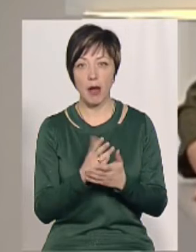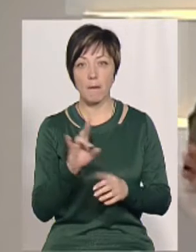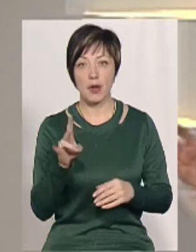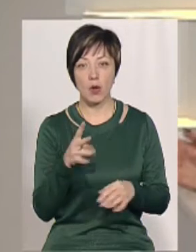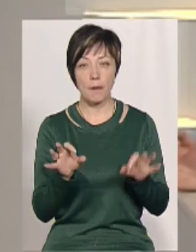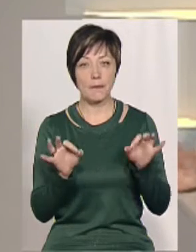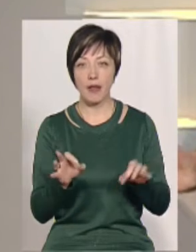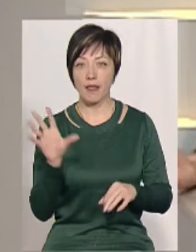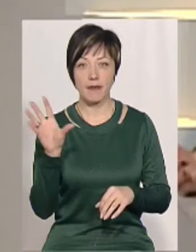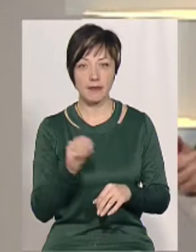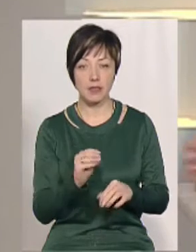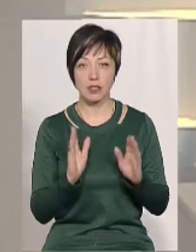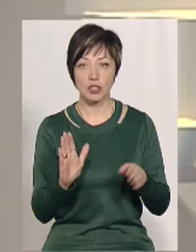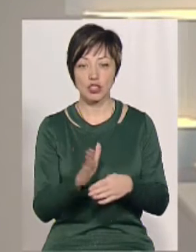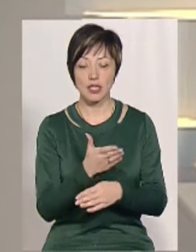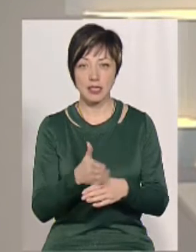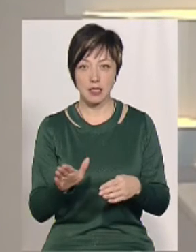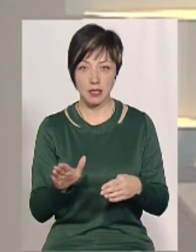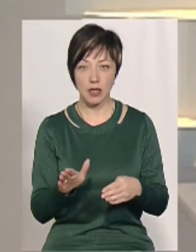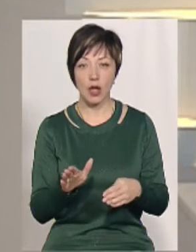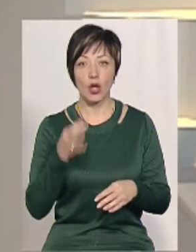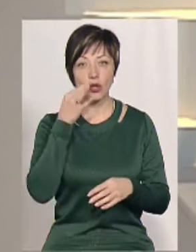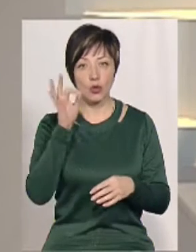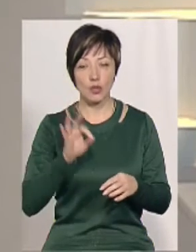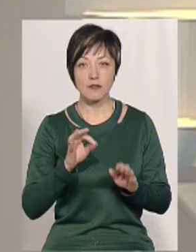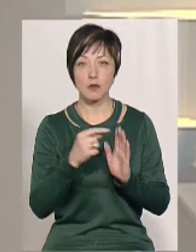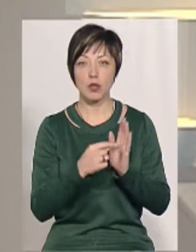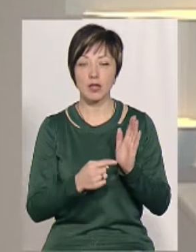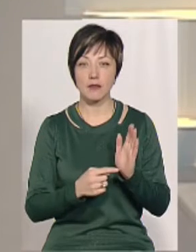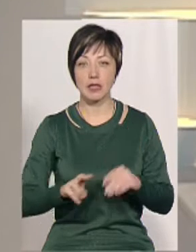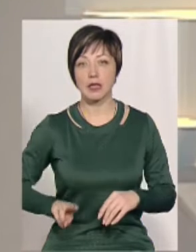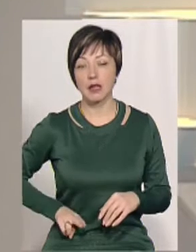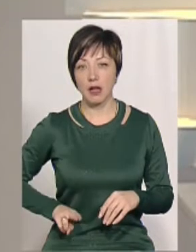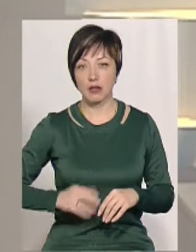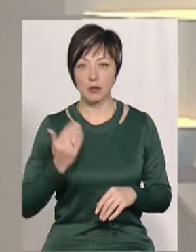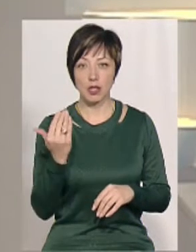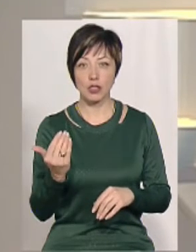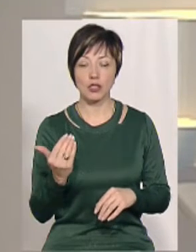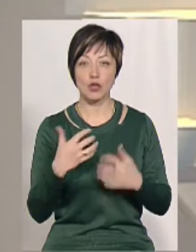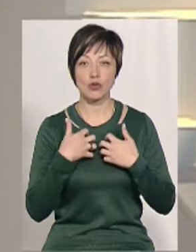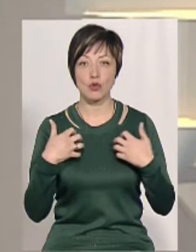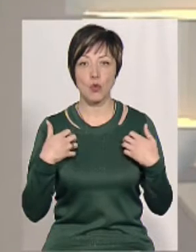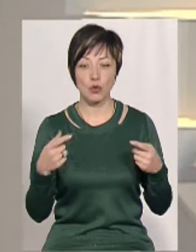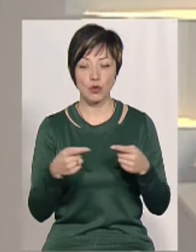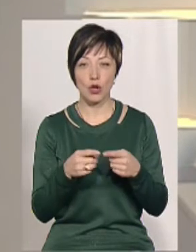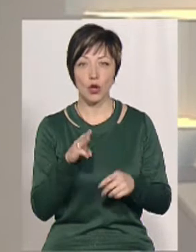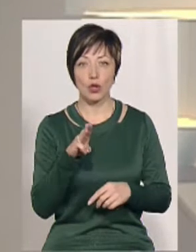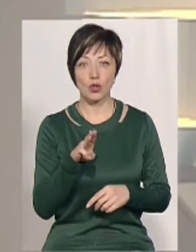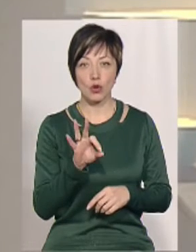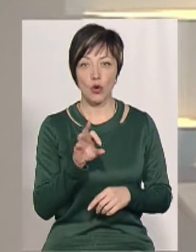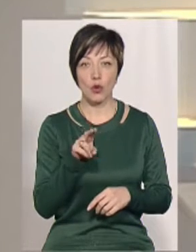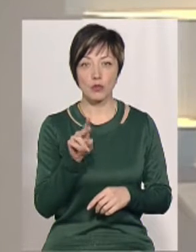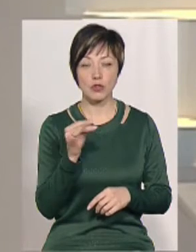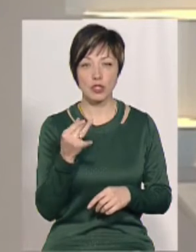Миколаєві. Щоправда, не всіх, лише їх частини. Досвідом поділився директор тамтешнього зоопарку Володимир Топчій